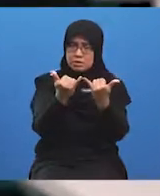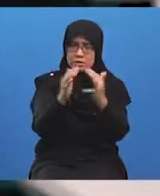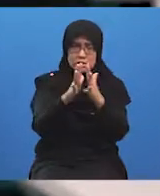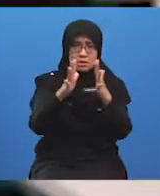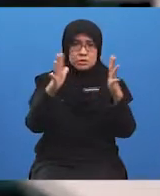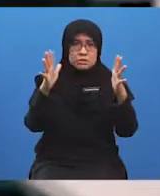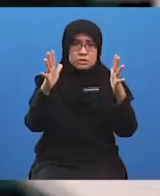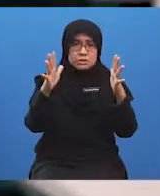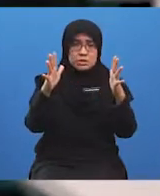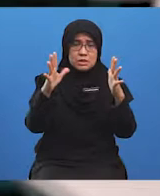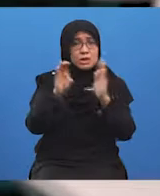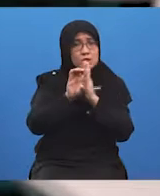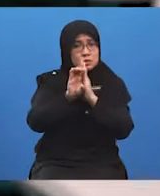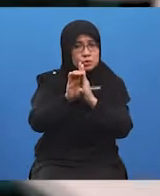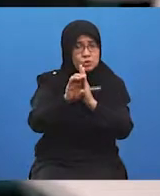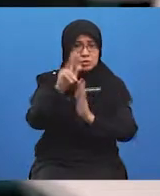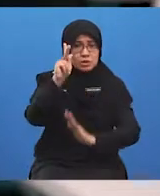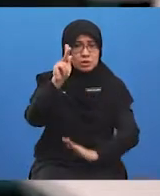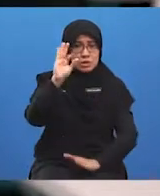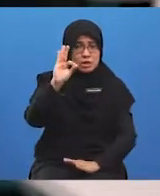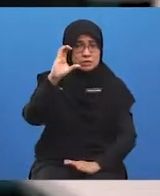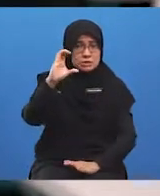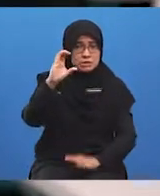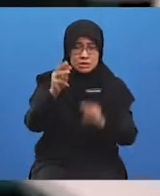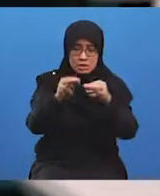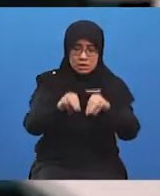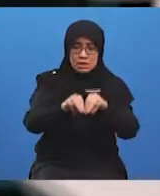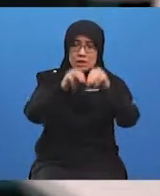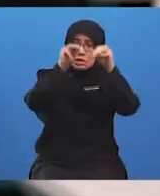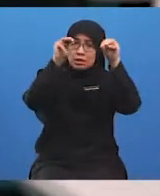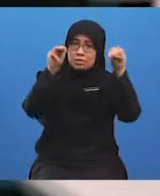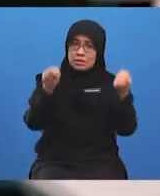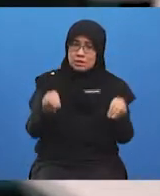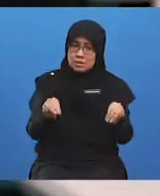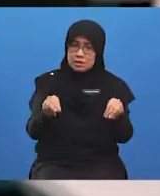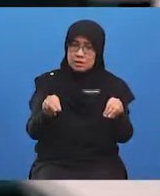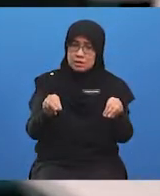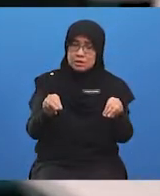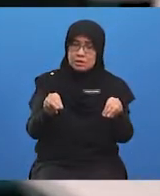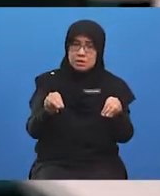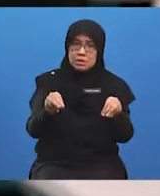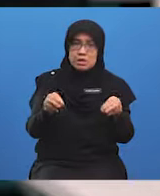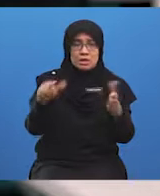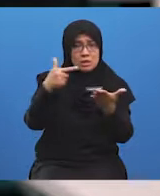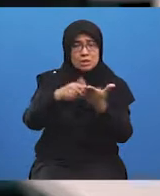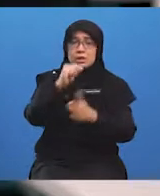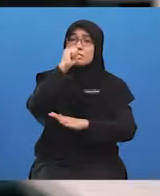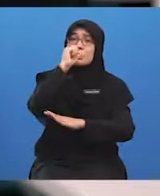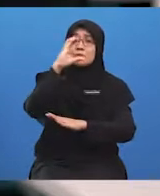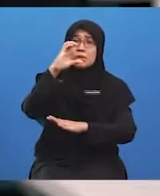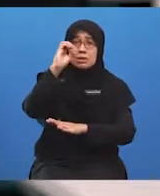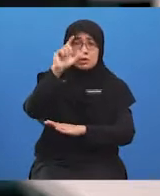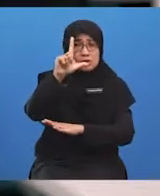industri makanan segera KFC dan McDonald's serta minuman berkarbonat, cola dan pepsi.